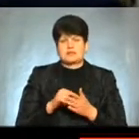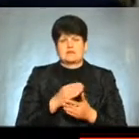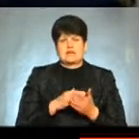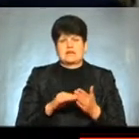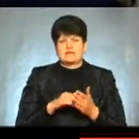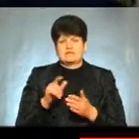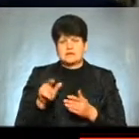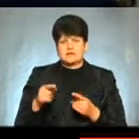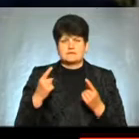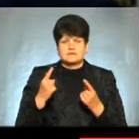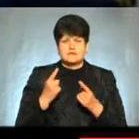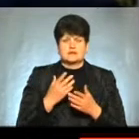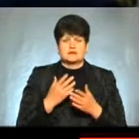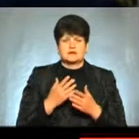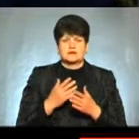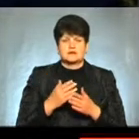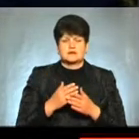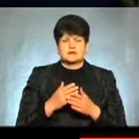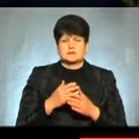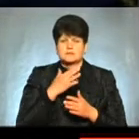велика ступень інвалідизації